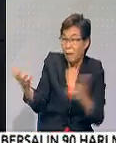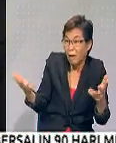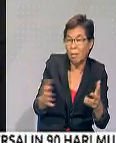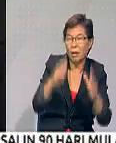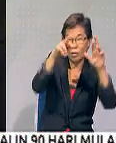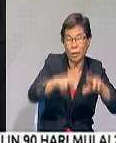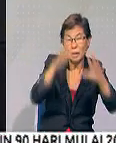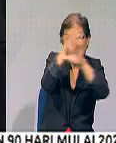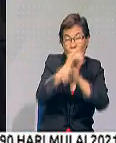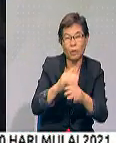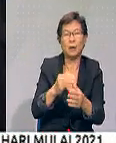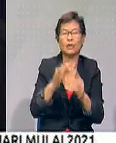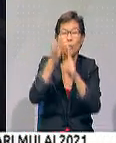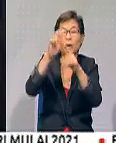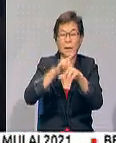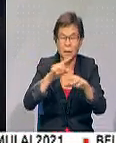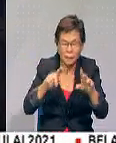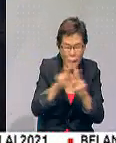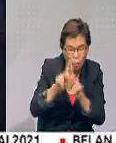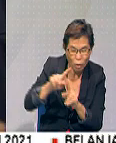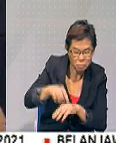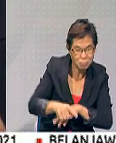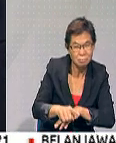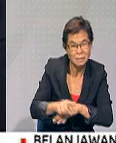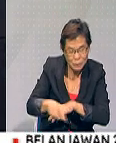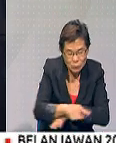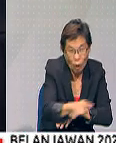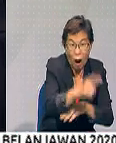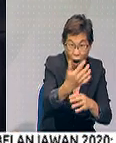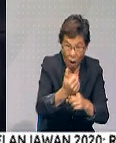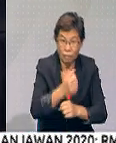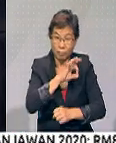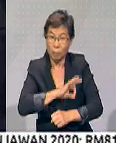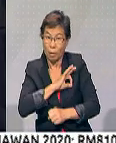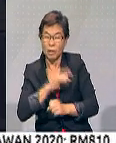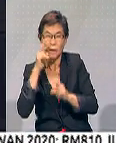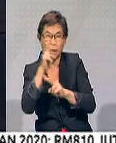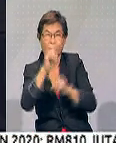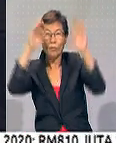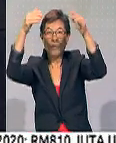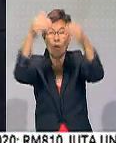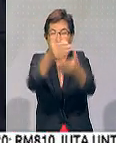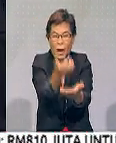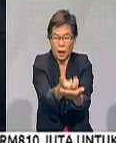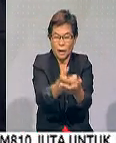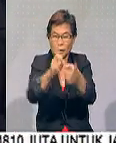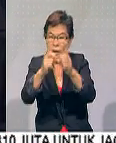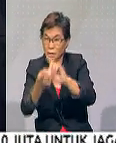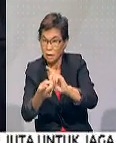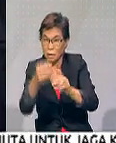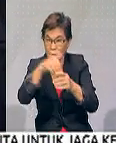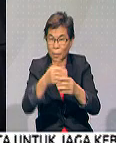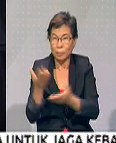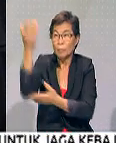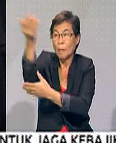Sarawak, terutama yang berada di pedalaman ataupun di pesisir, turut menerima manfaat terutamanya melihatkan perfokusan kepada ekonomi digital dalam